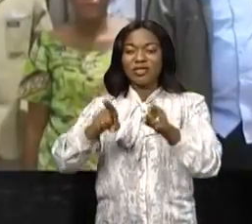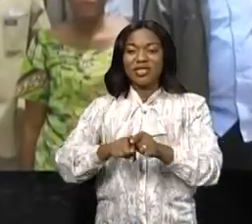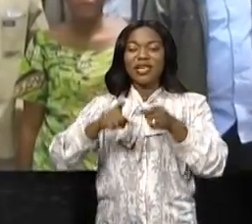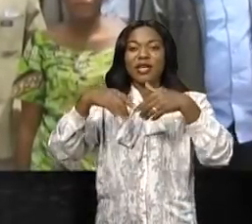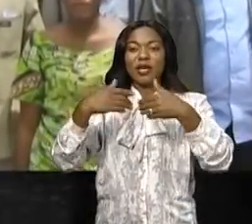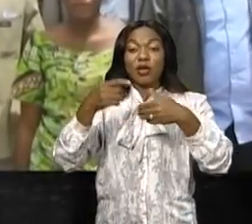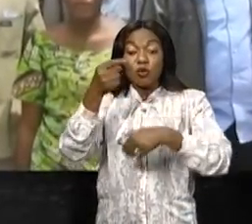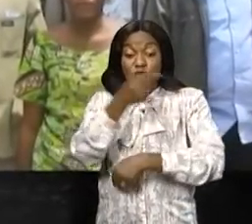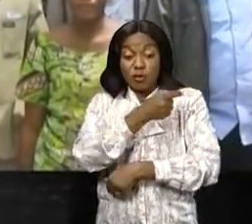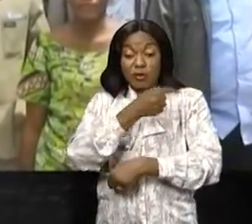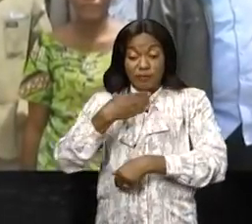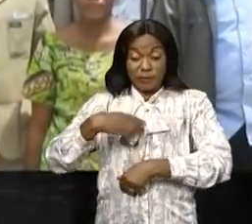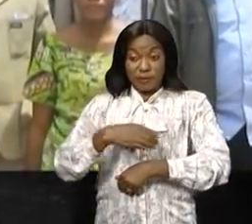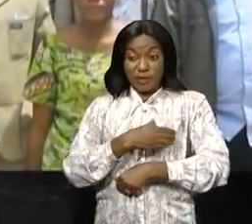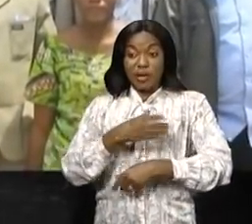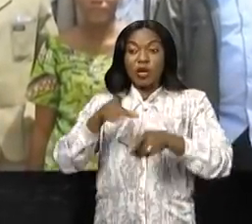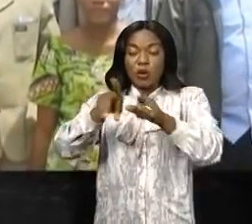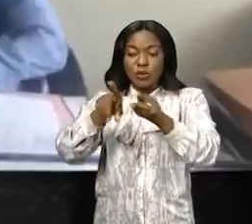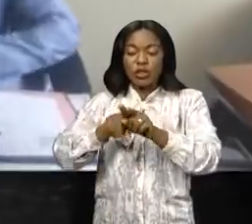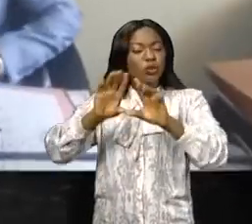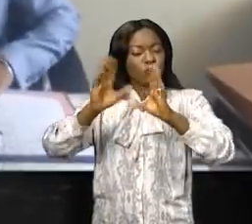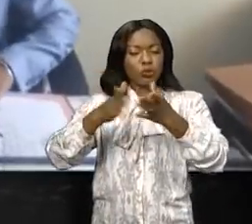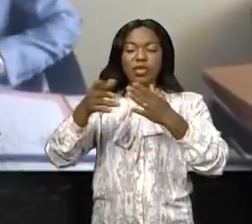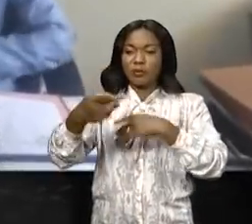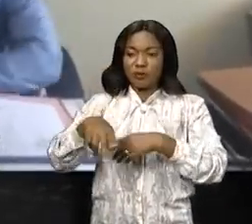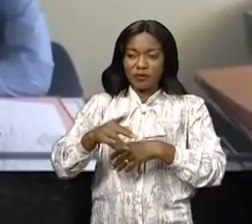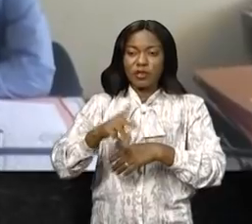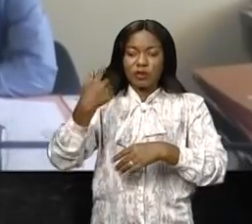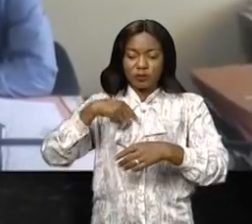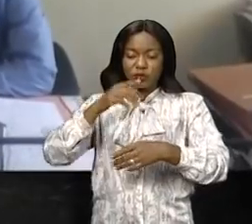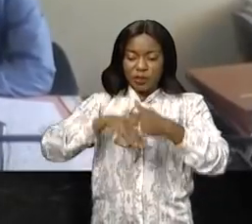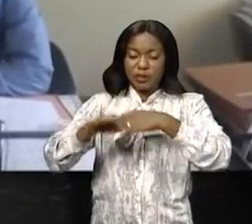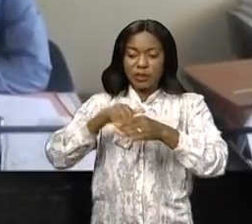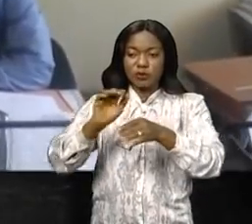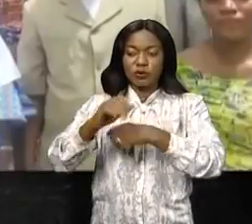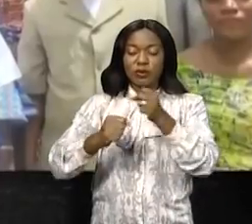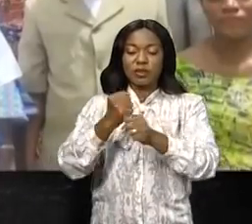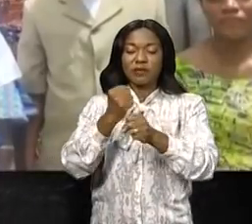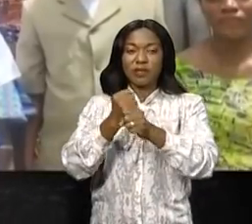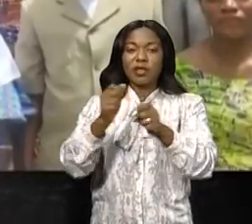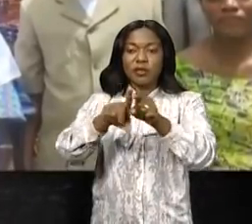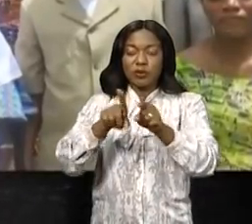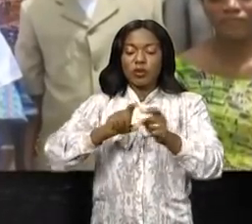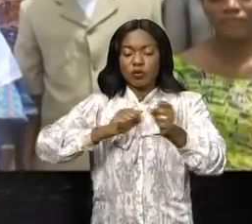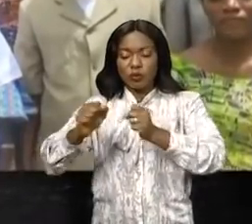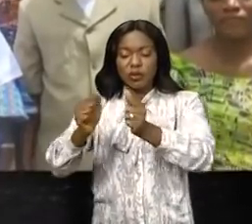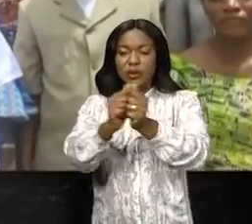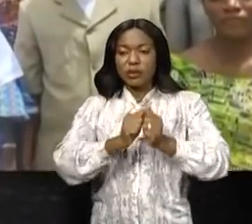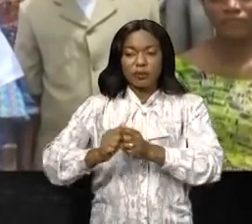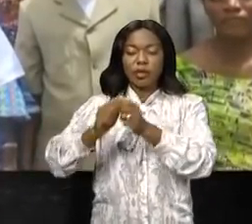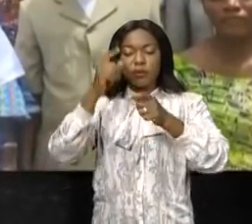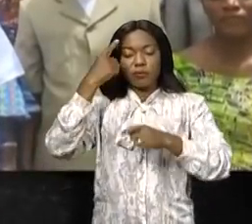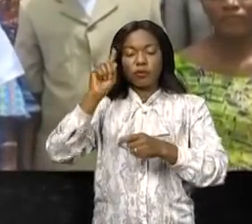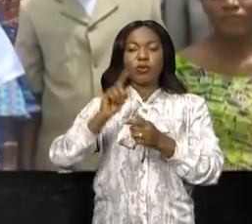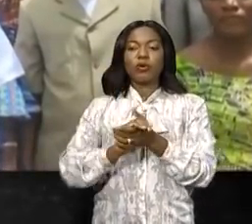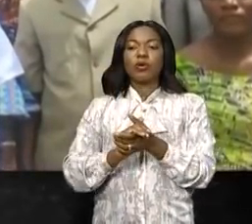moi, toute la Provence me connaît. Dans cette qualité-là, nous irons pour comment combattre afin que nous puissions